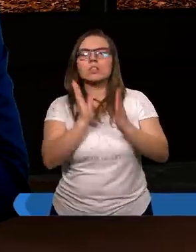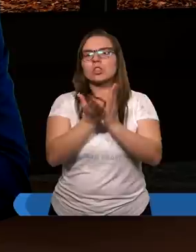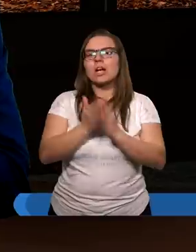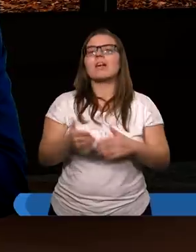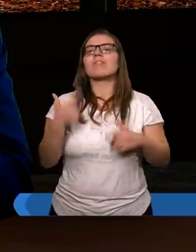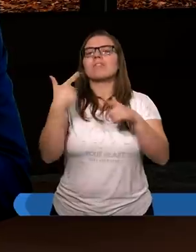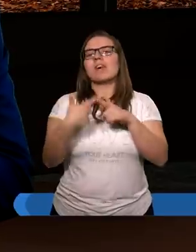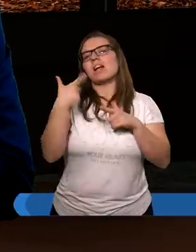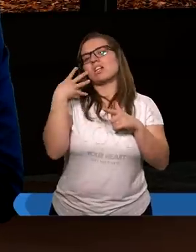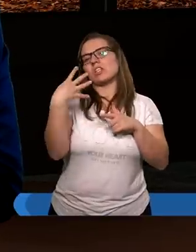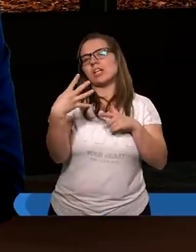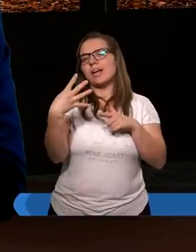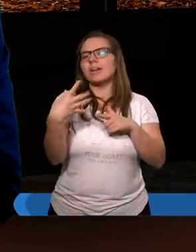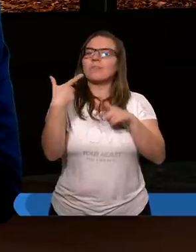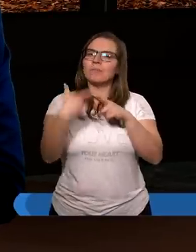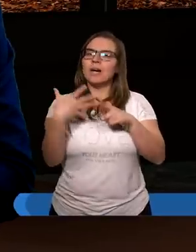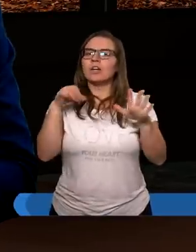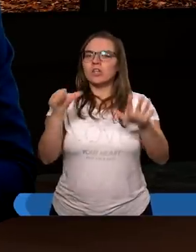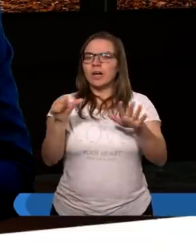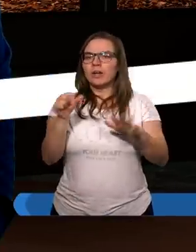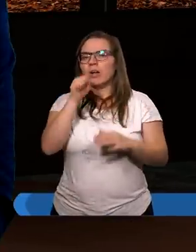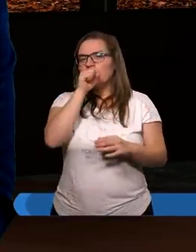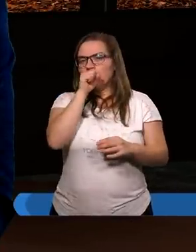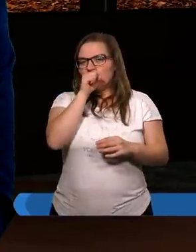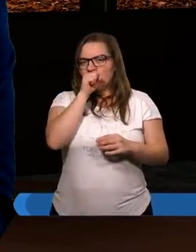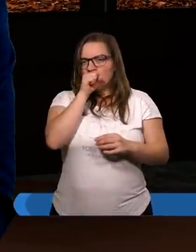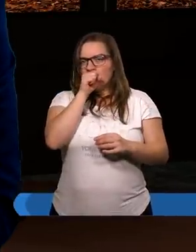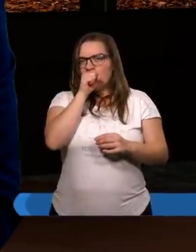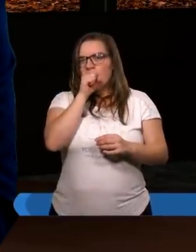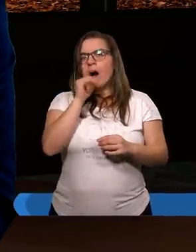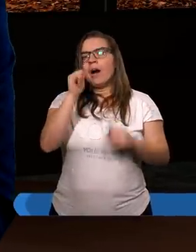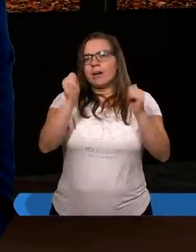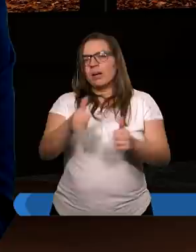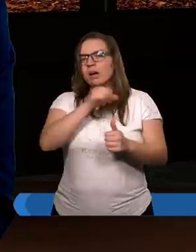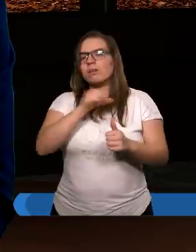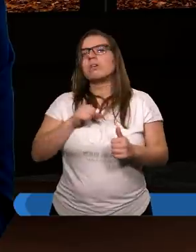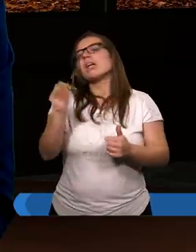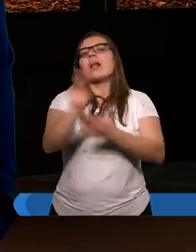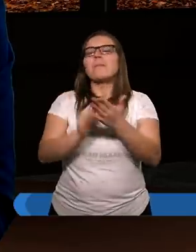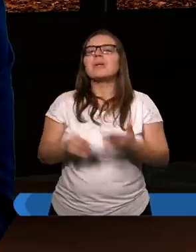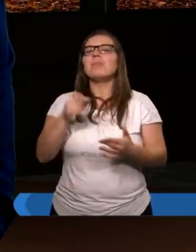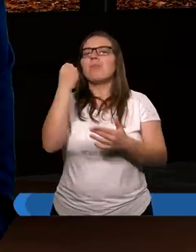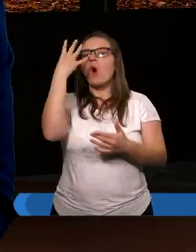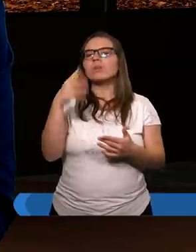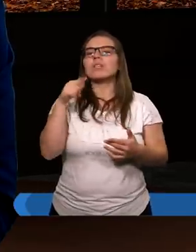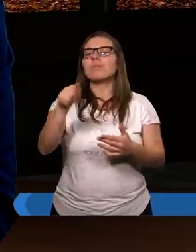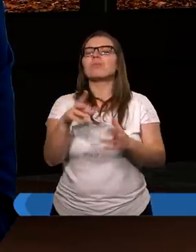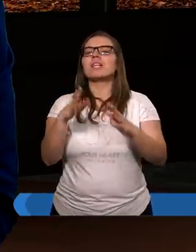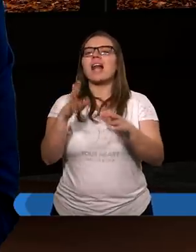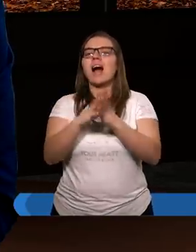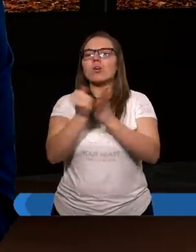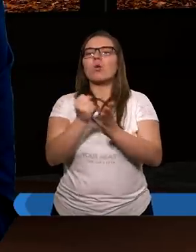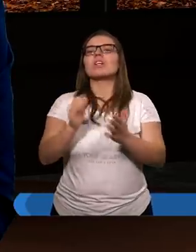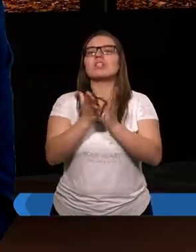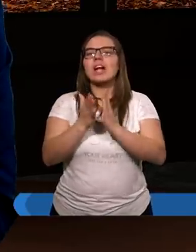i wersety dwadzieścia cztery i dwadzieścia sześć. I stało się, gdy napisał Mojżesz słowa zakonu